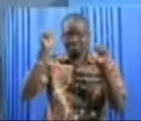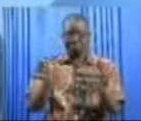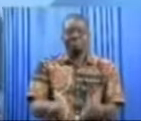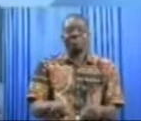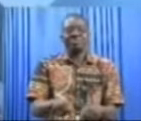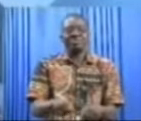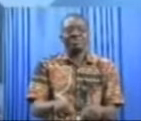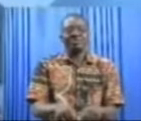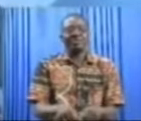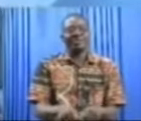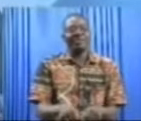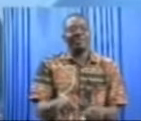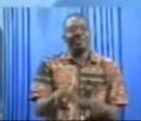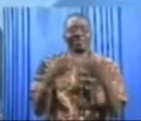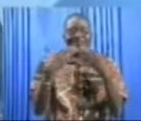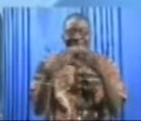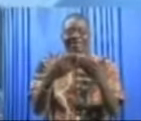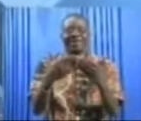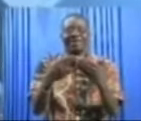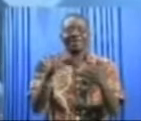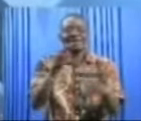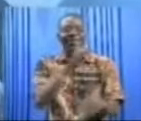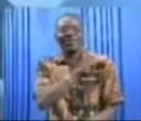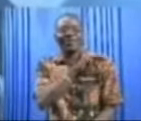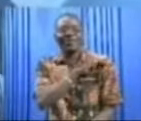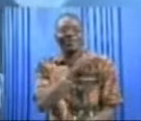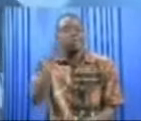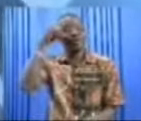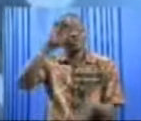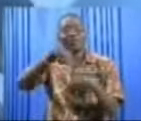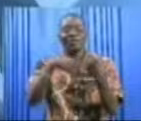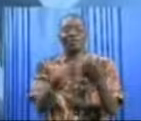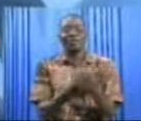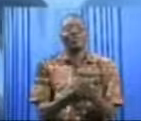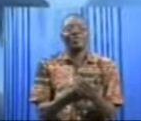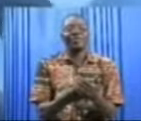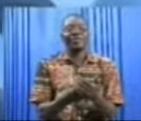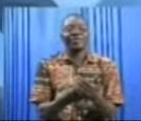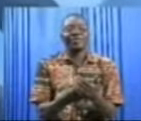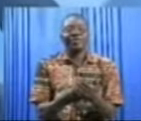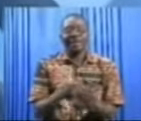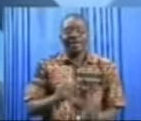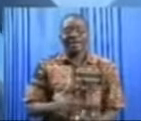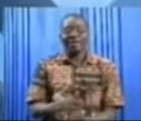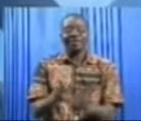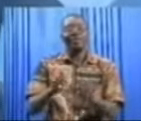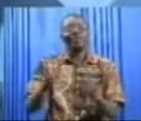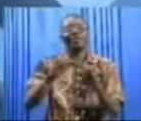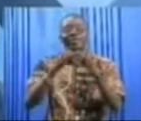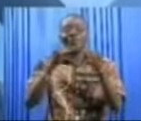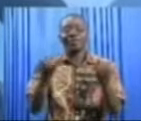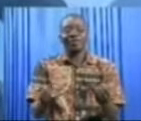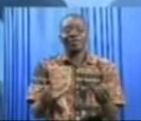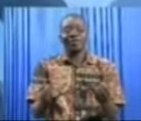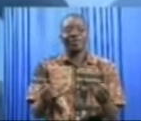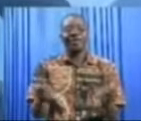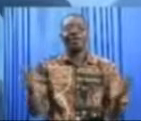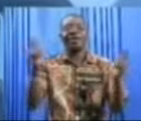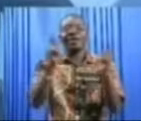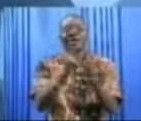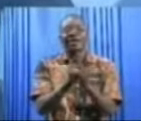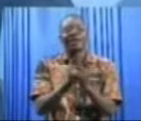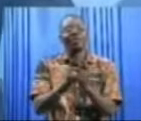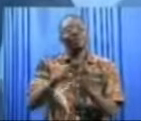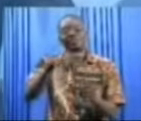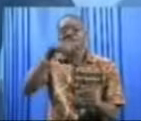-là. Pas de souci. Merci, Modeste, pour tous ces éclairages. La suite de ce journal. En tout cas, la rencontre étalons